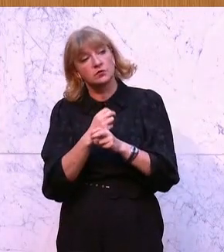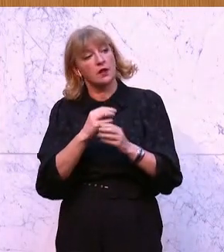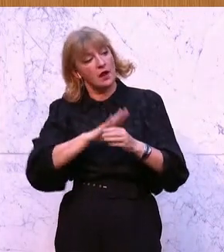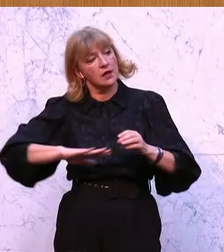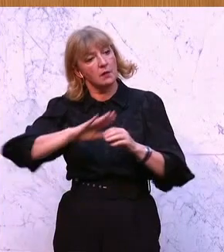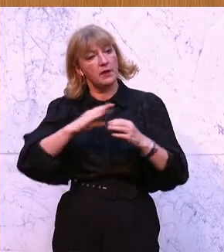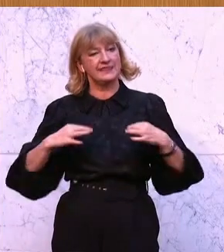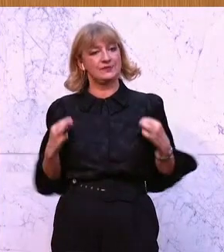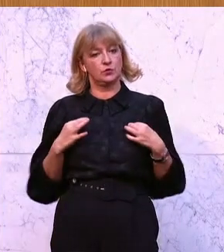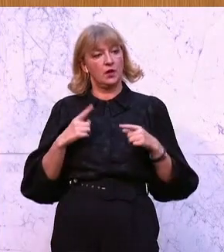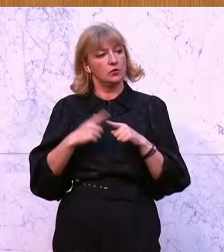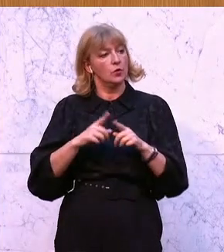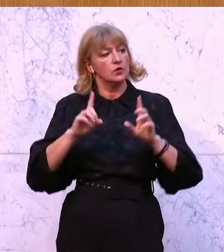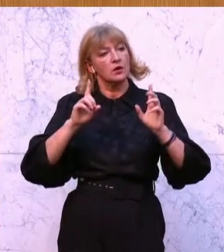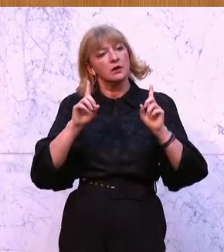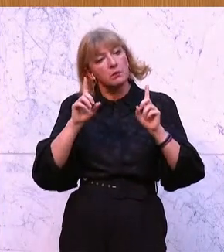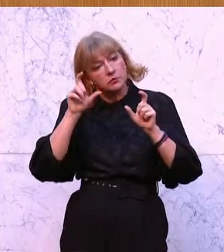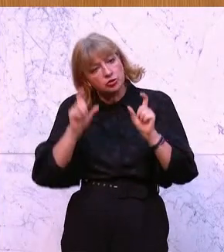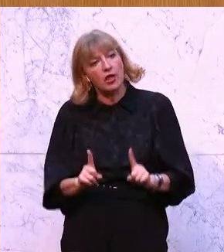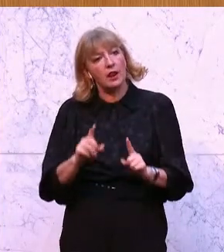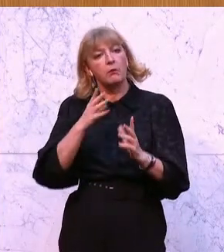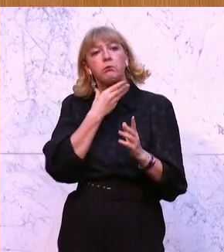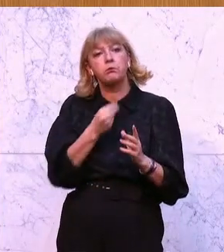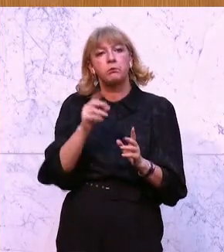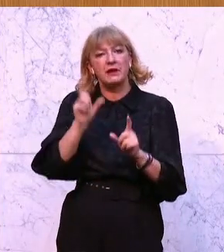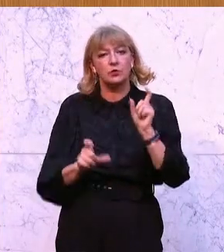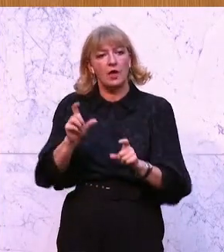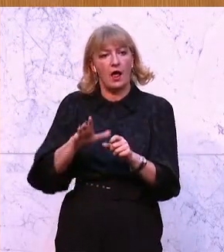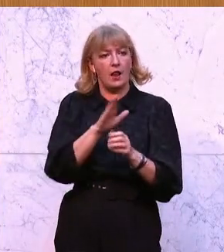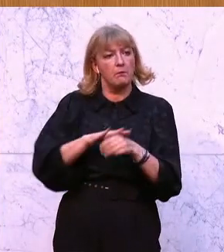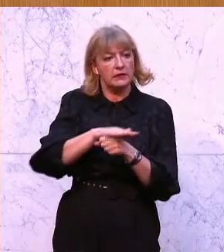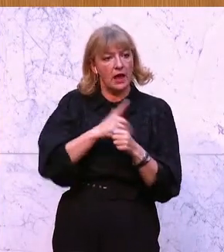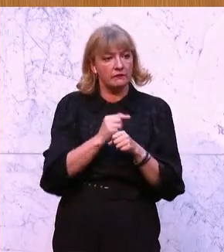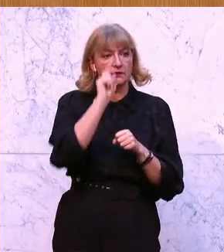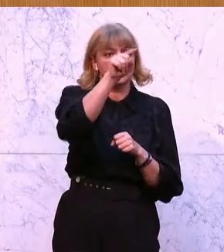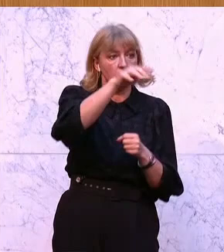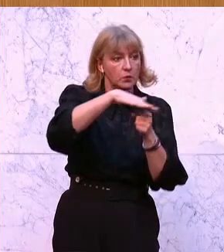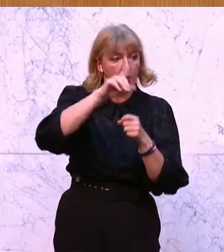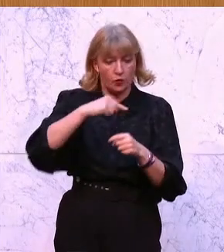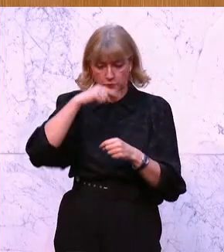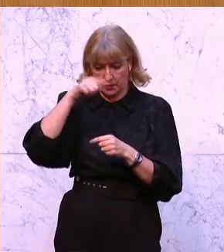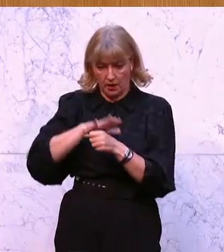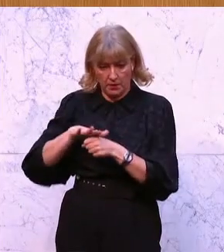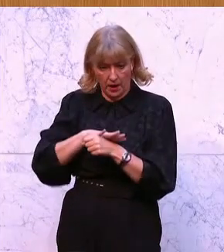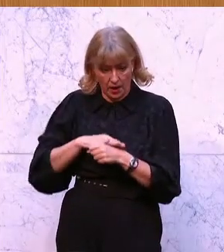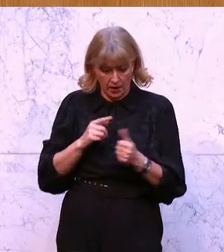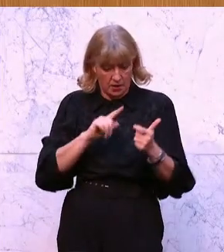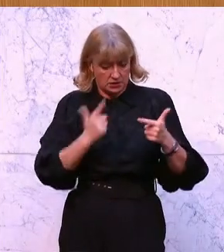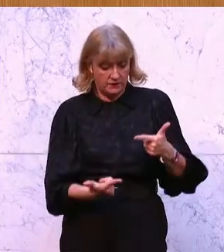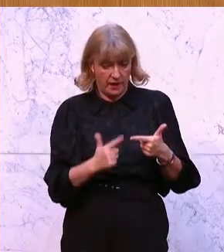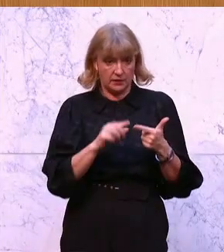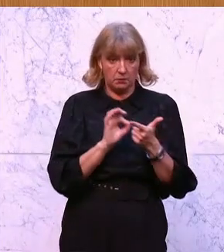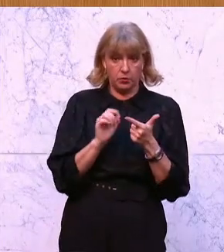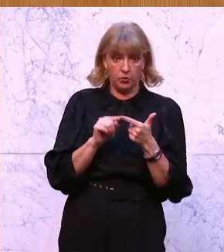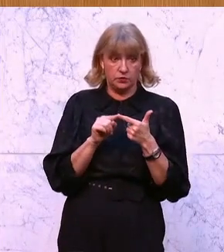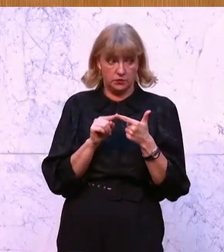und des gesamten Stellen- und Personalbedarfs, sowohl im niedergelassenen Bereich als auch im Spitalsbereich. Und der zweite Punkt ist